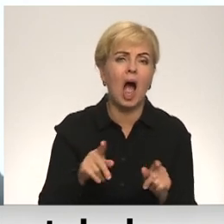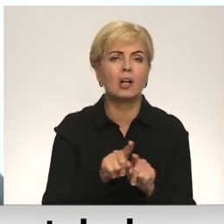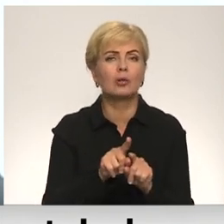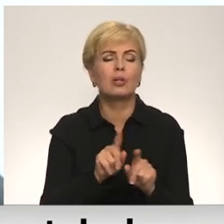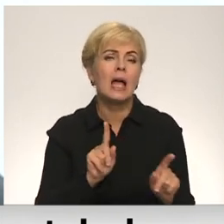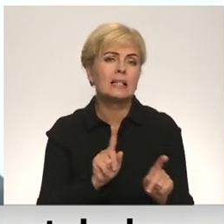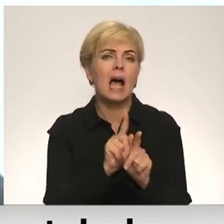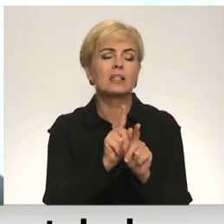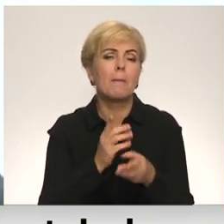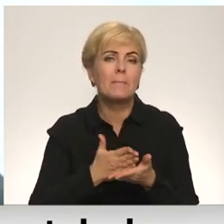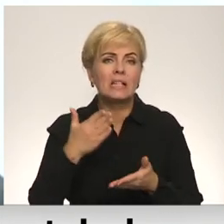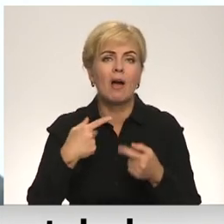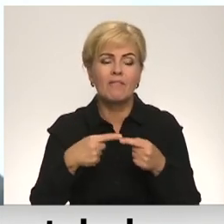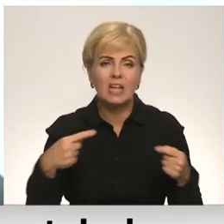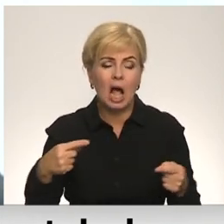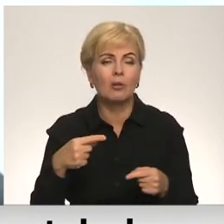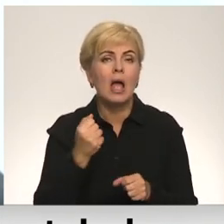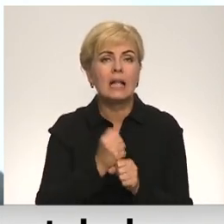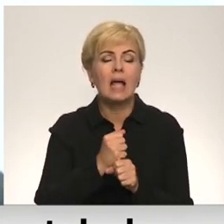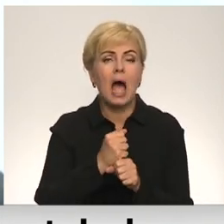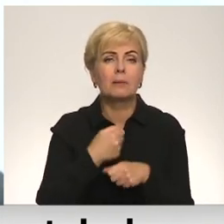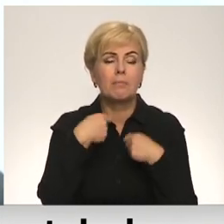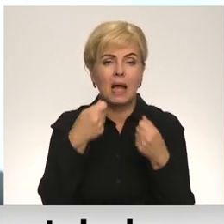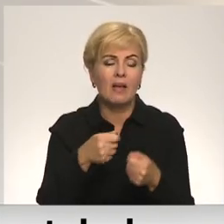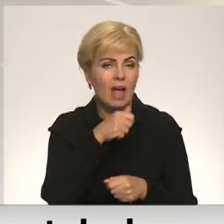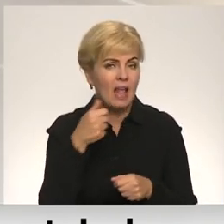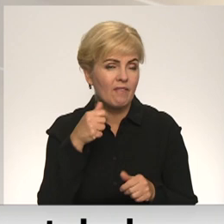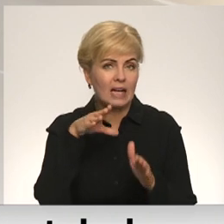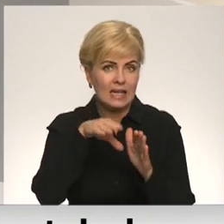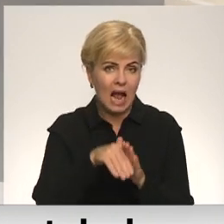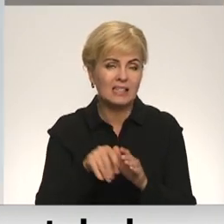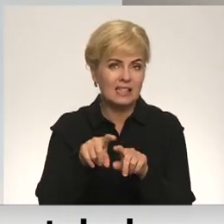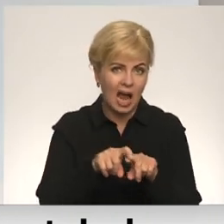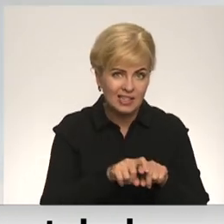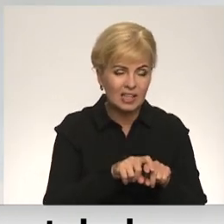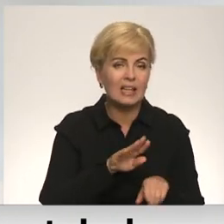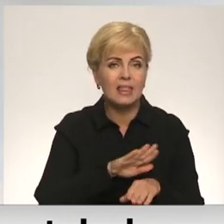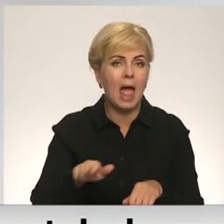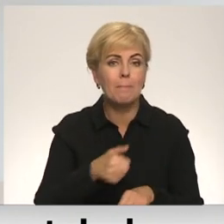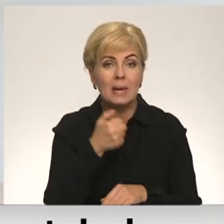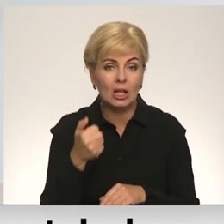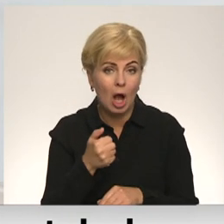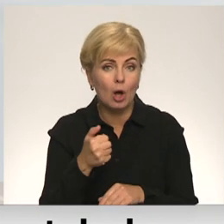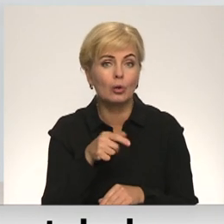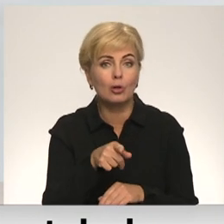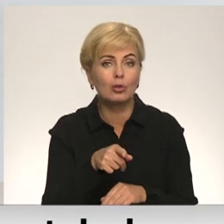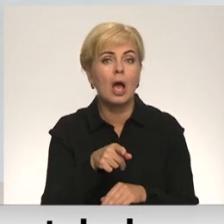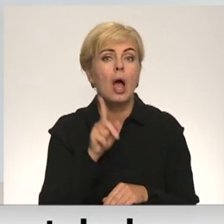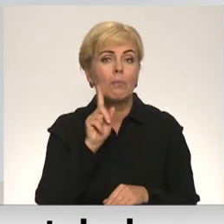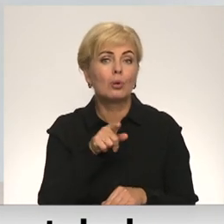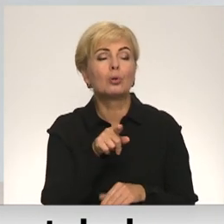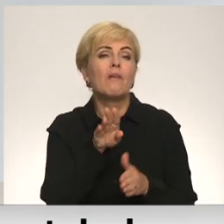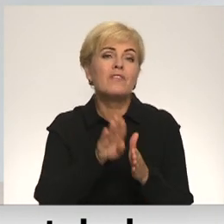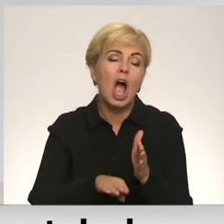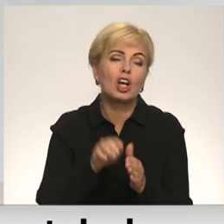bīstamām vilām, kur darba devējiem es nevaru iesaistīt nepilngadīgos. Tie, protams, vairāk vai mazāk būtu dažādi vienkārši darbi